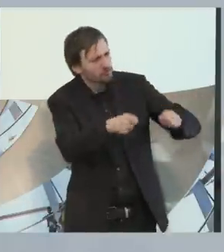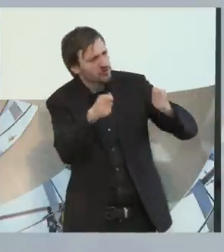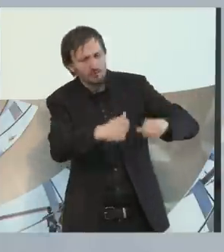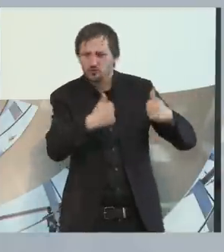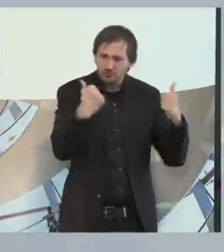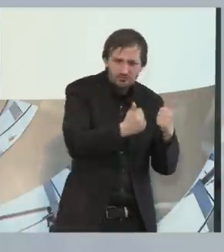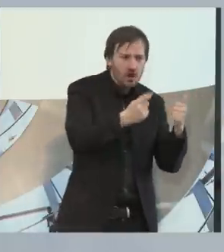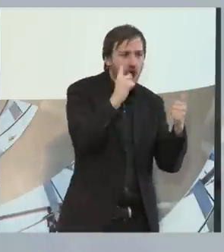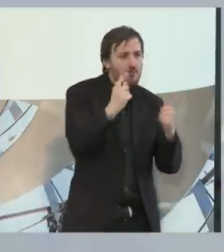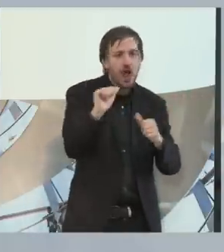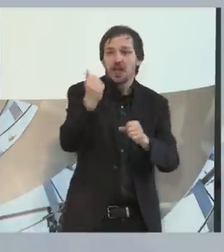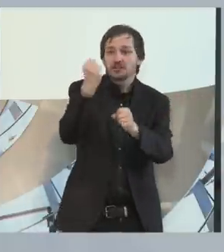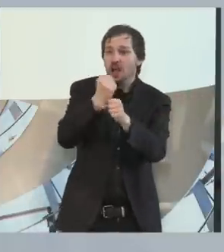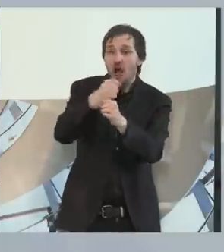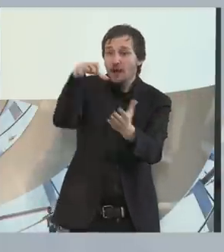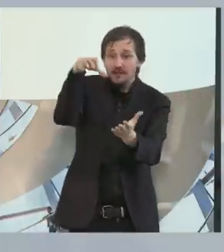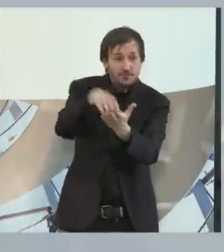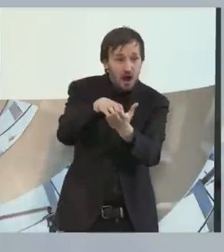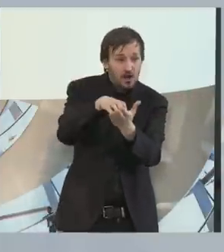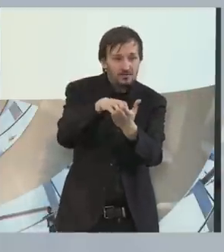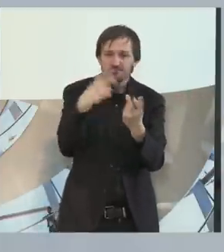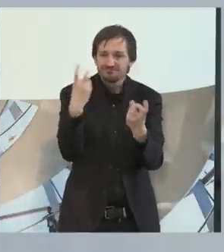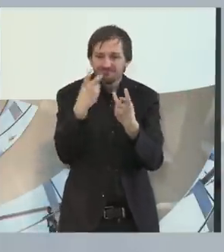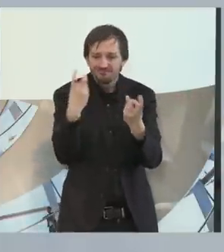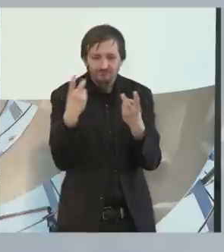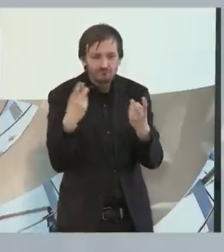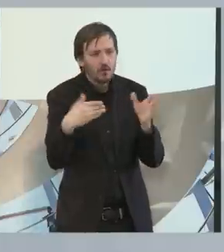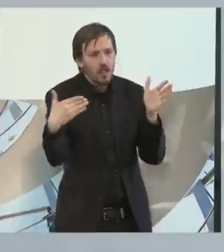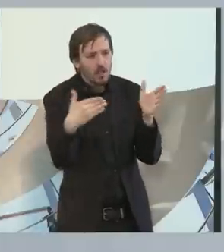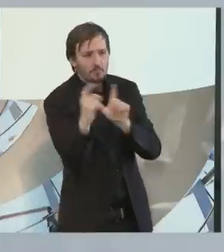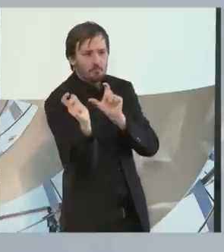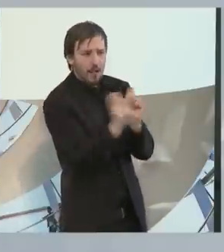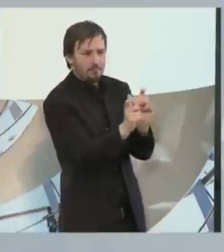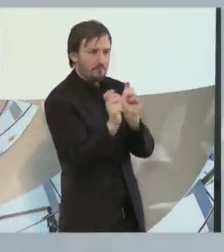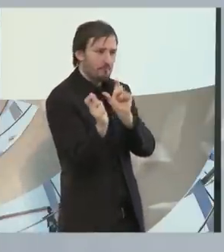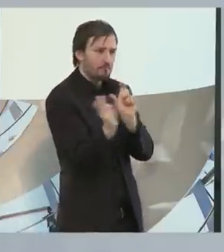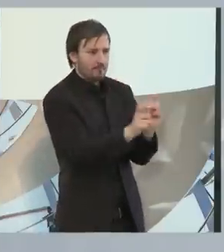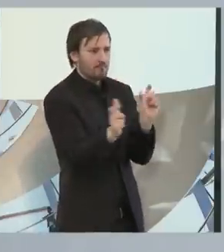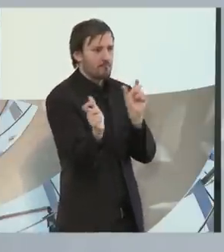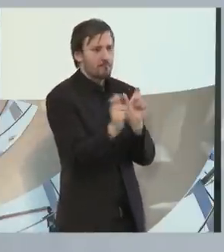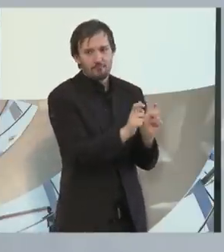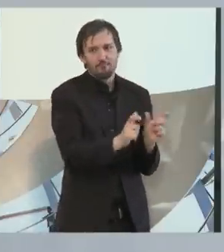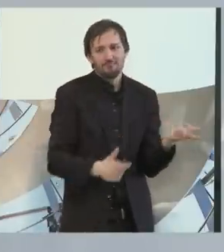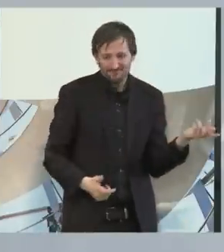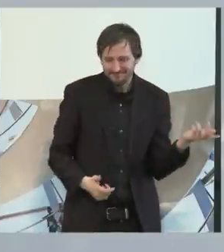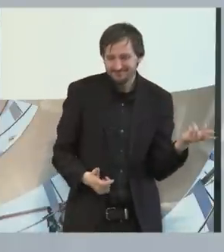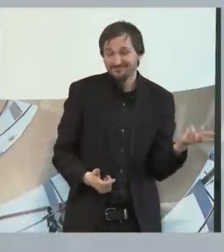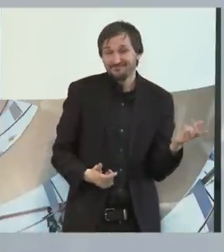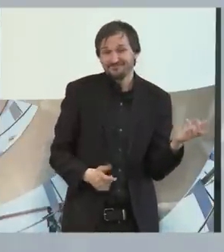im ersten Arbeitsmarkt ganz oft eine Riesenbarriere ist. Und damit habe ich es noch freundlicher ausgedrückt.